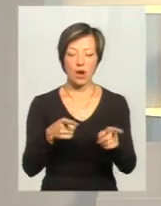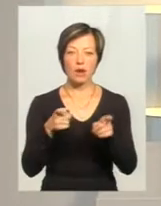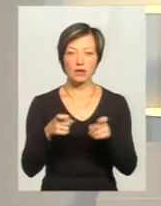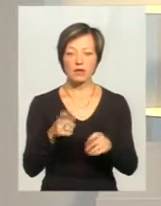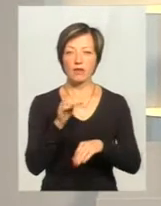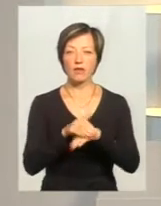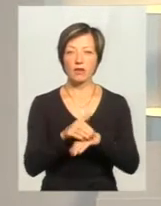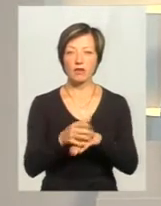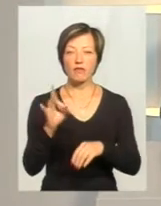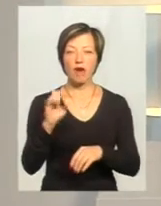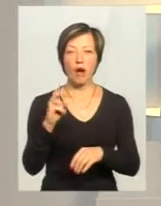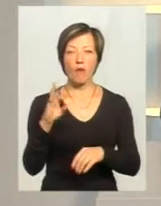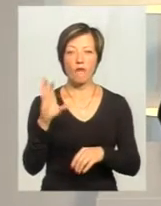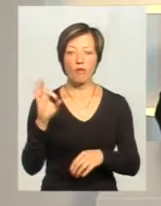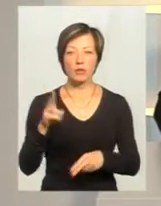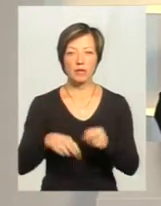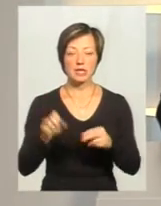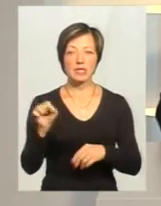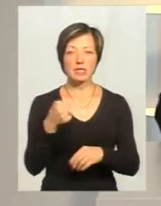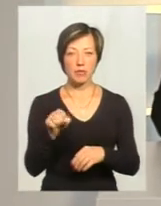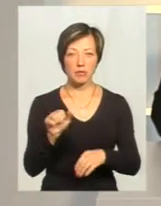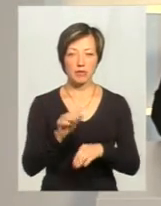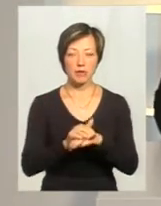мікрорайоні Ракове. Це сталося наприкінці серпня. Нагадаємо, як це було.